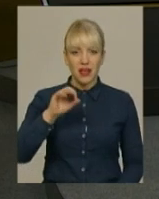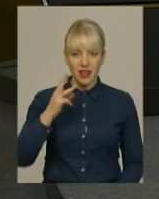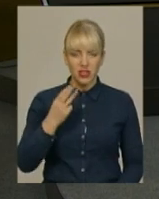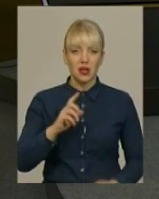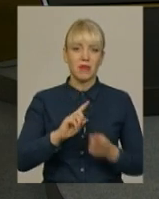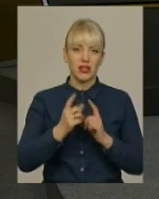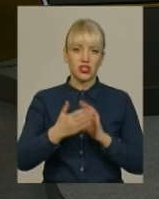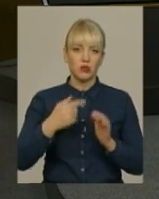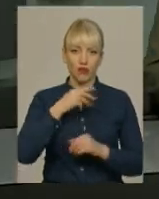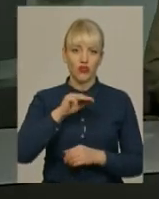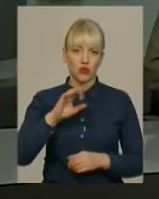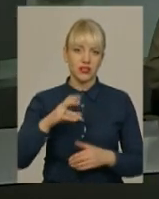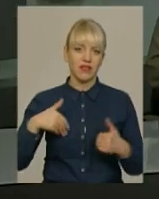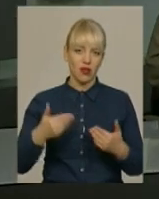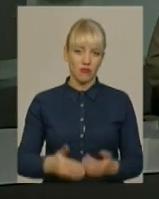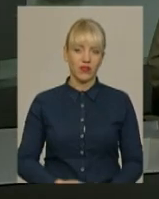Фіновська. Вітаємо!